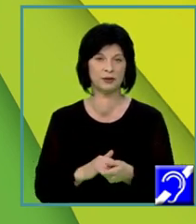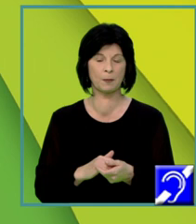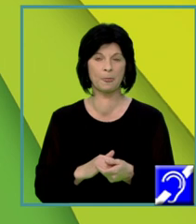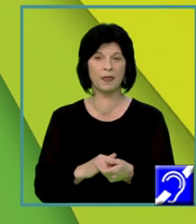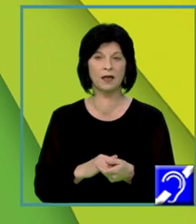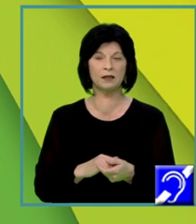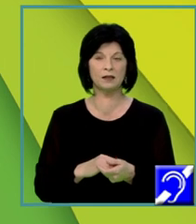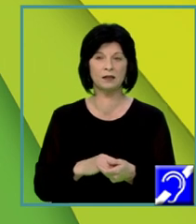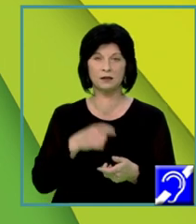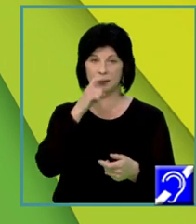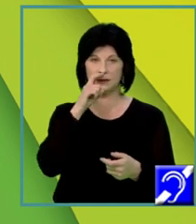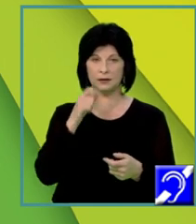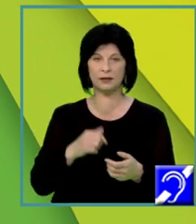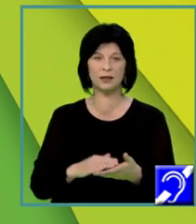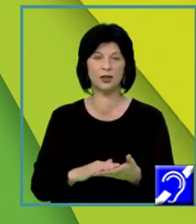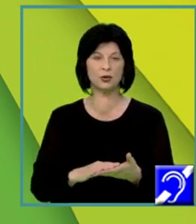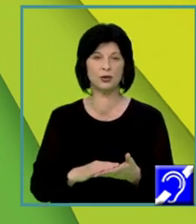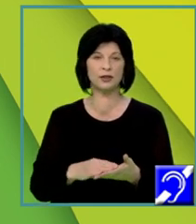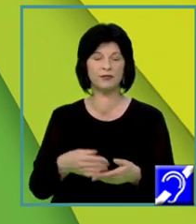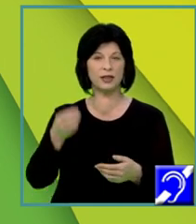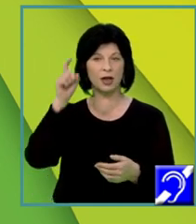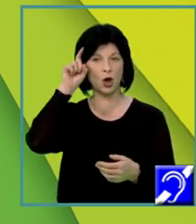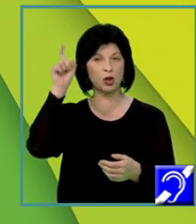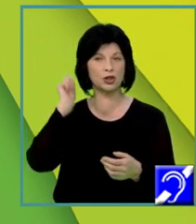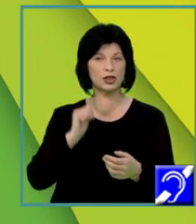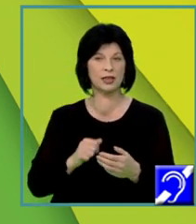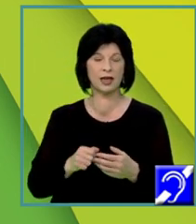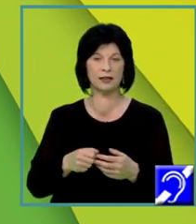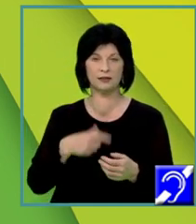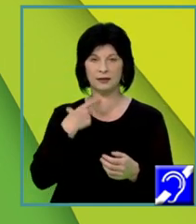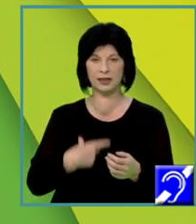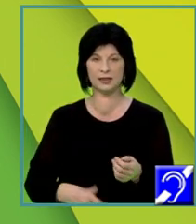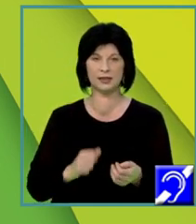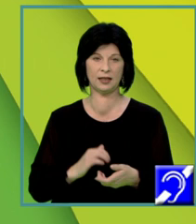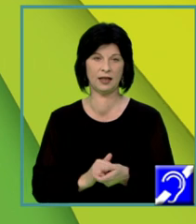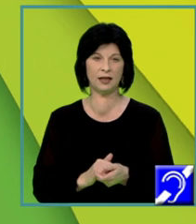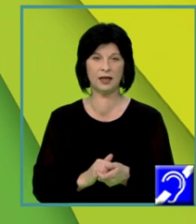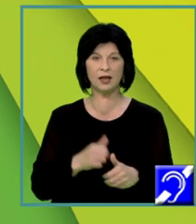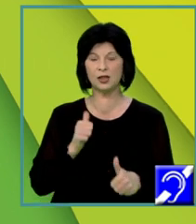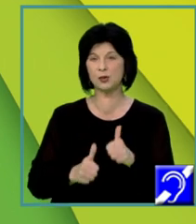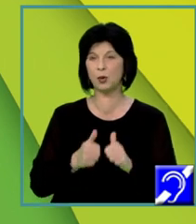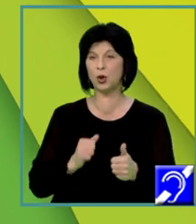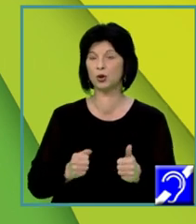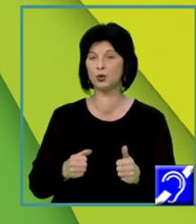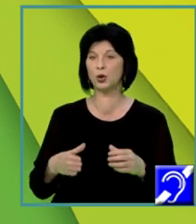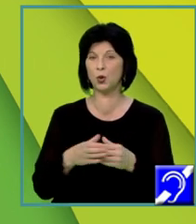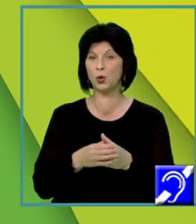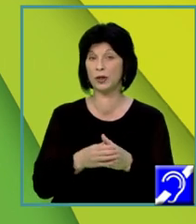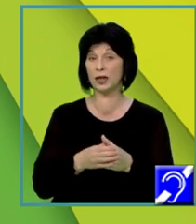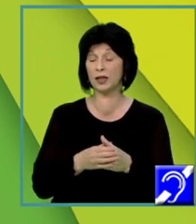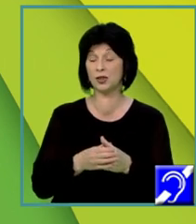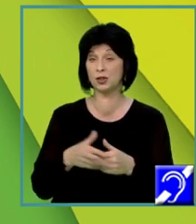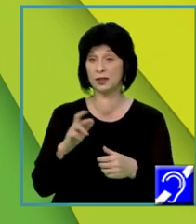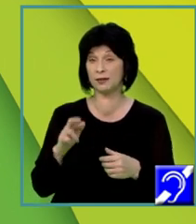sine, sportul, iată, așa cum reese și din text, unește, dar creează competiție, care competiție, evident, are efect